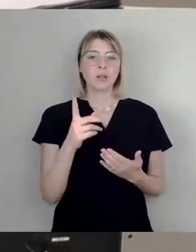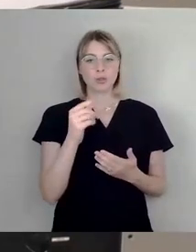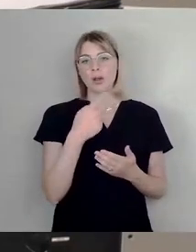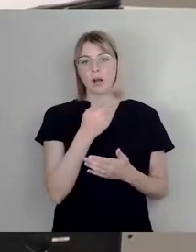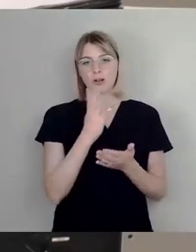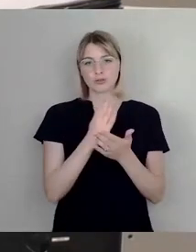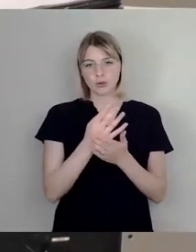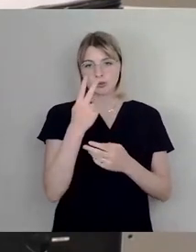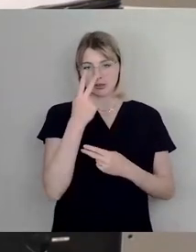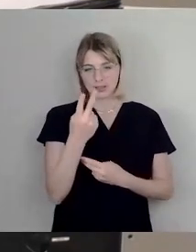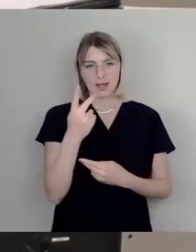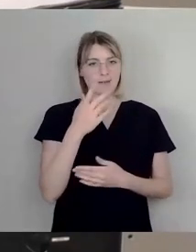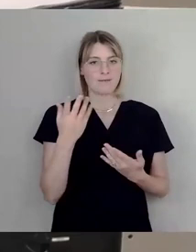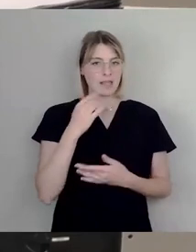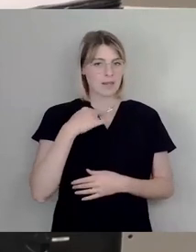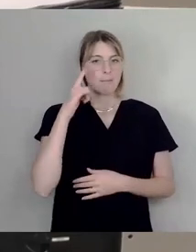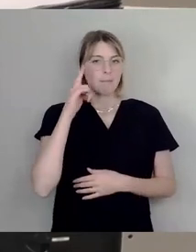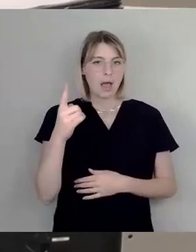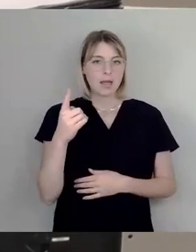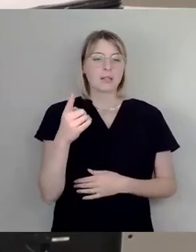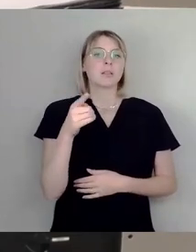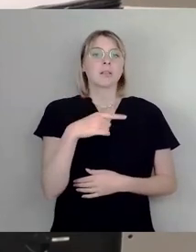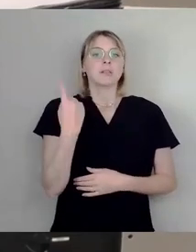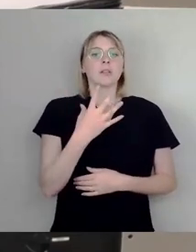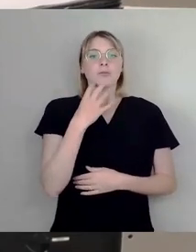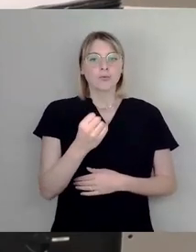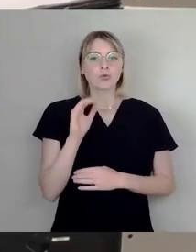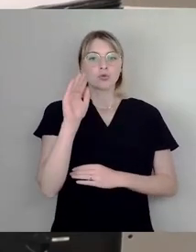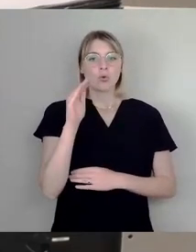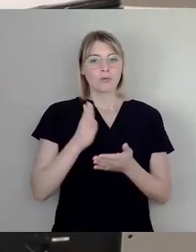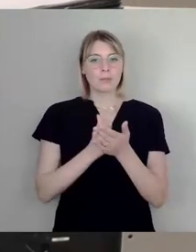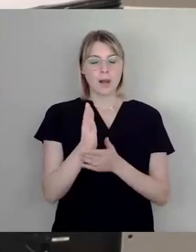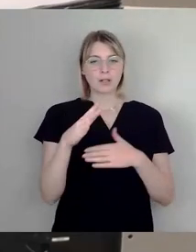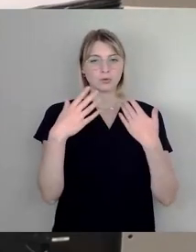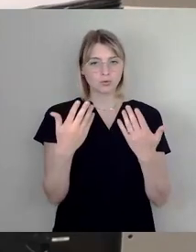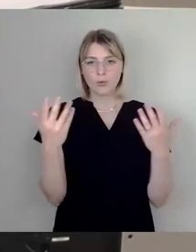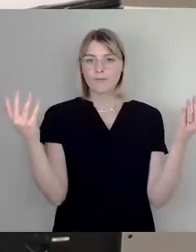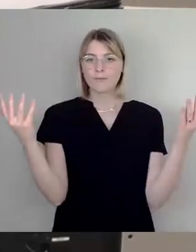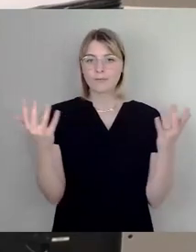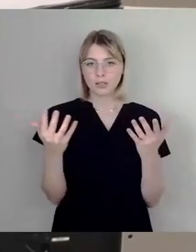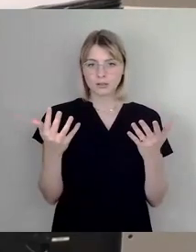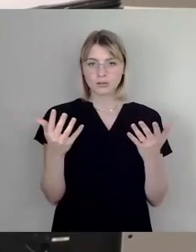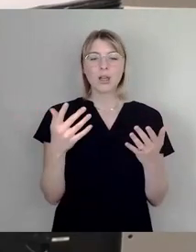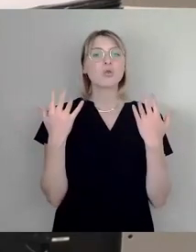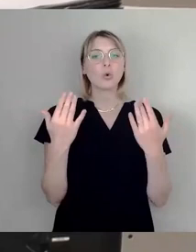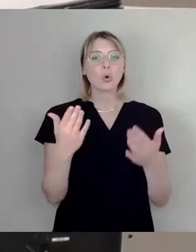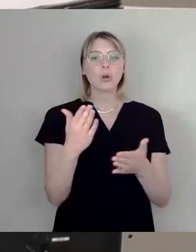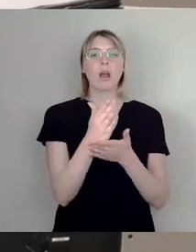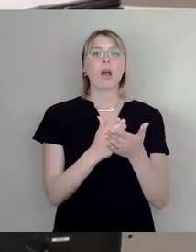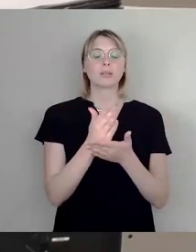Wir wollen im Prinzip sehen, wir wollen also, bei der zukünftigen Planung der Grünanteil auf jeden Fall